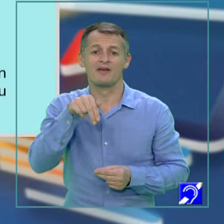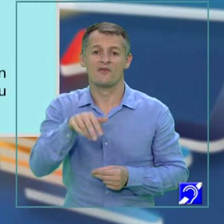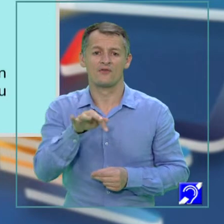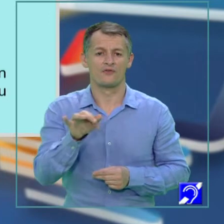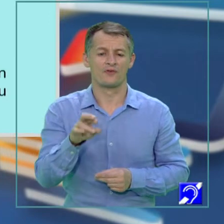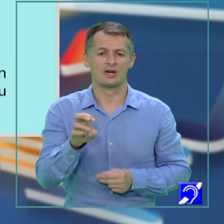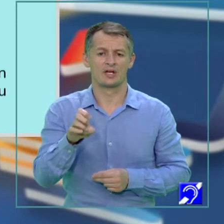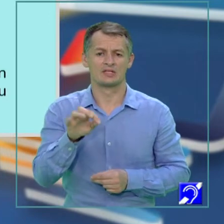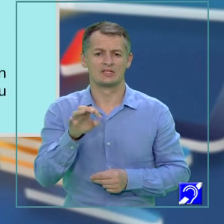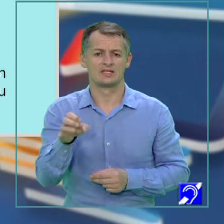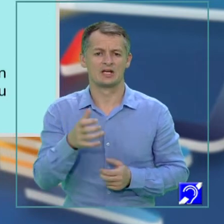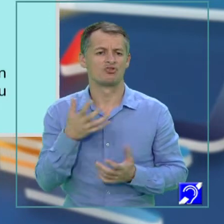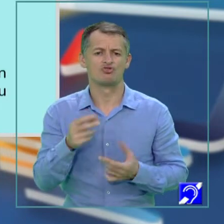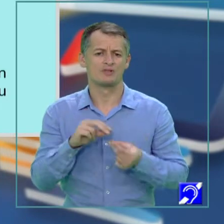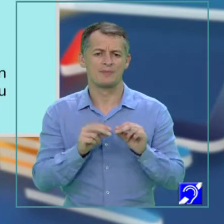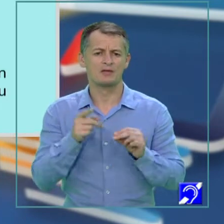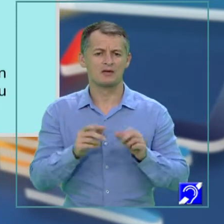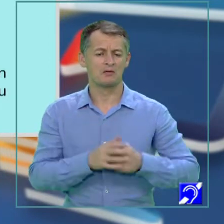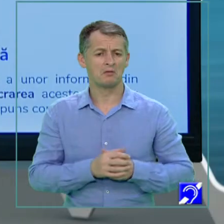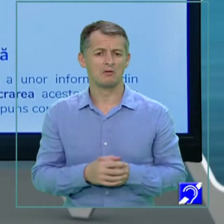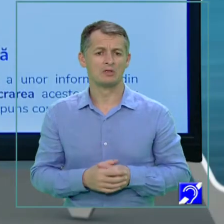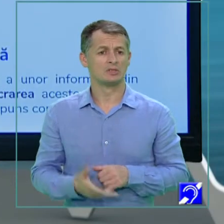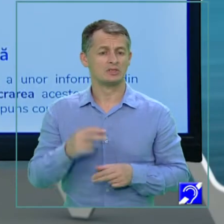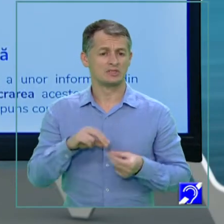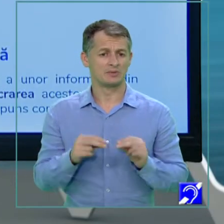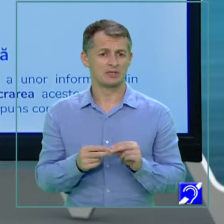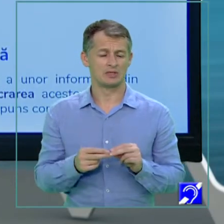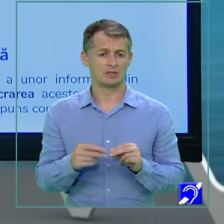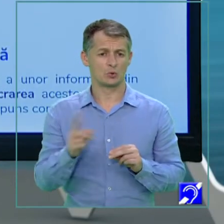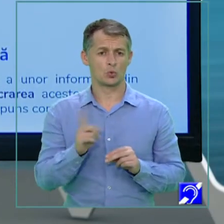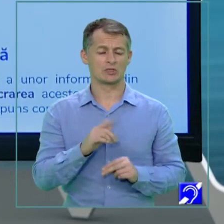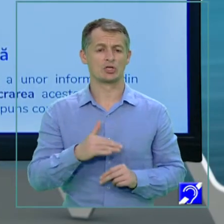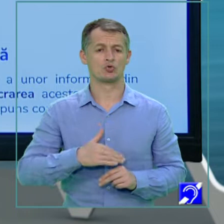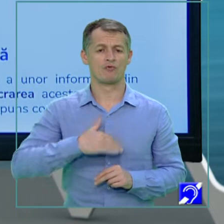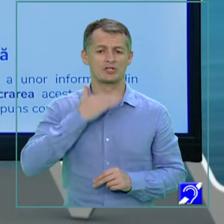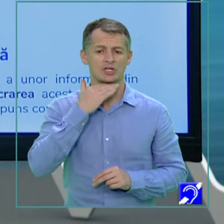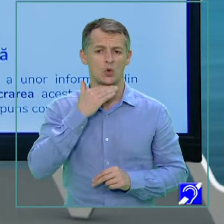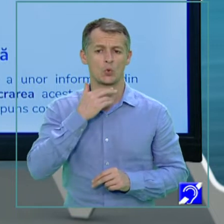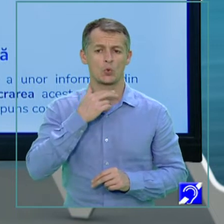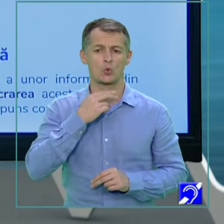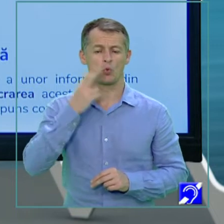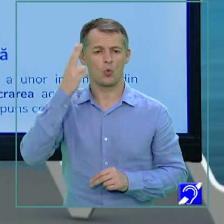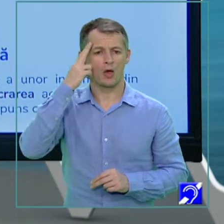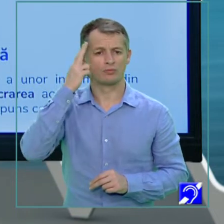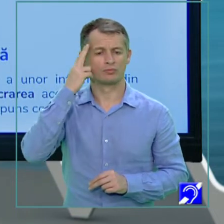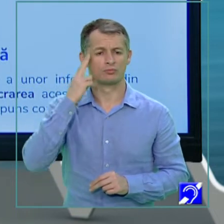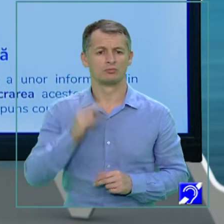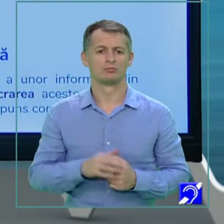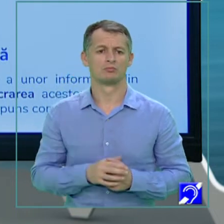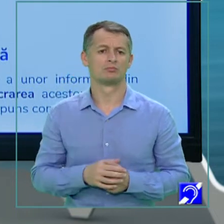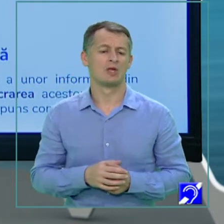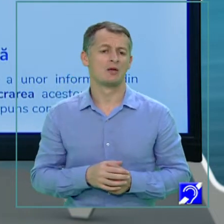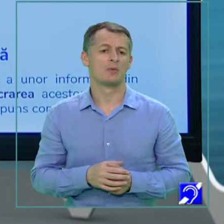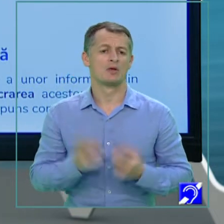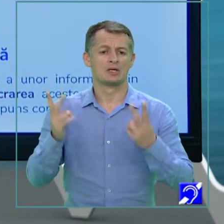Ce înseamnă inferențe? Înseamnă că nu este suficient să cunoaștem sensul fiecărui cuvânt luat în